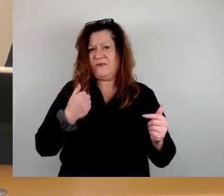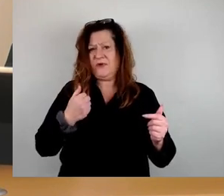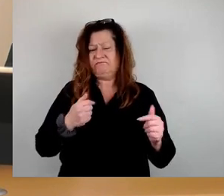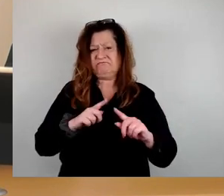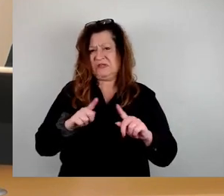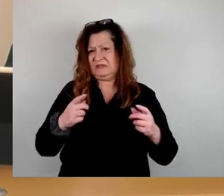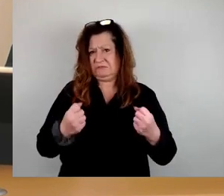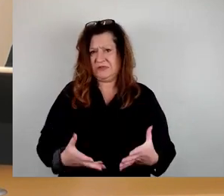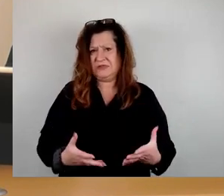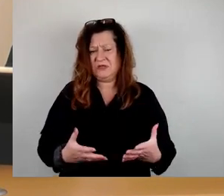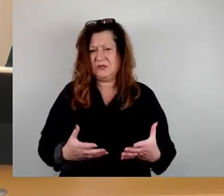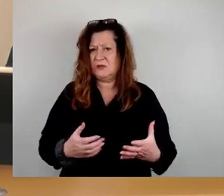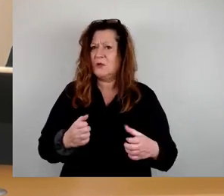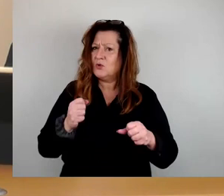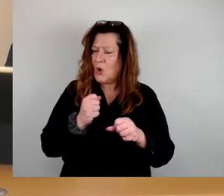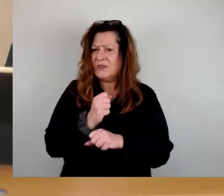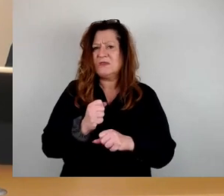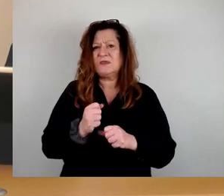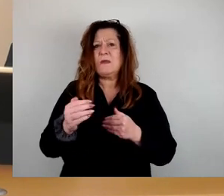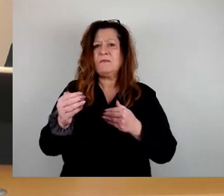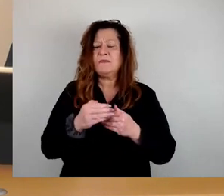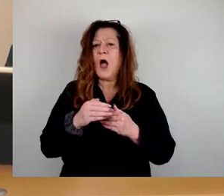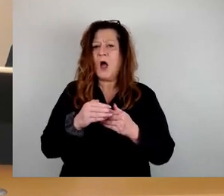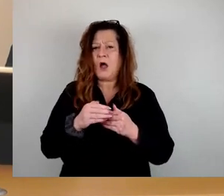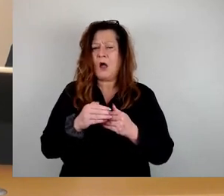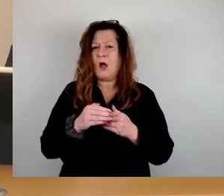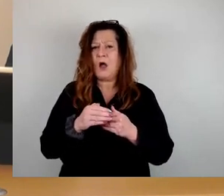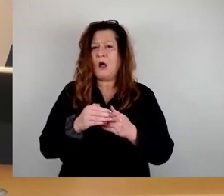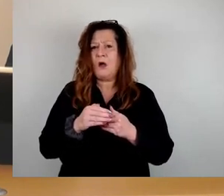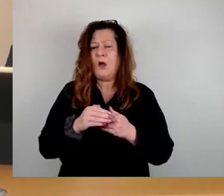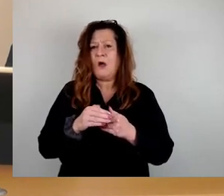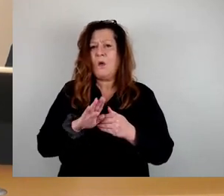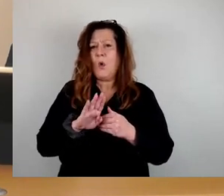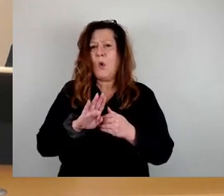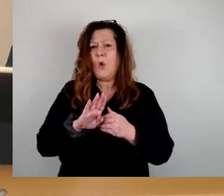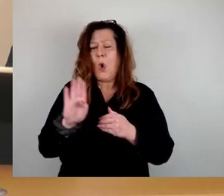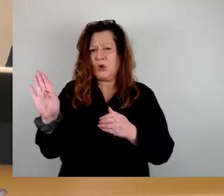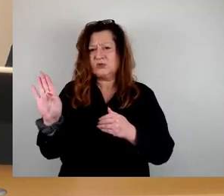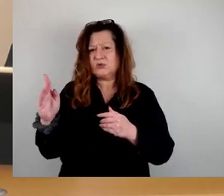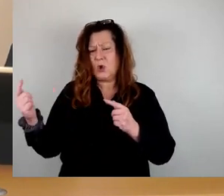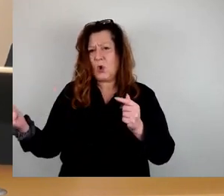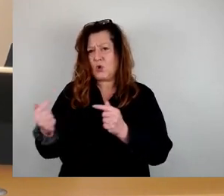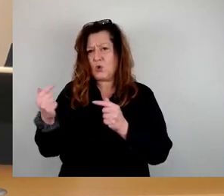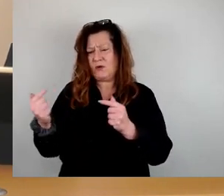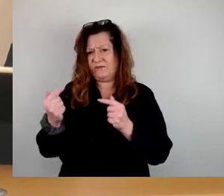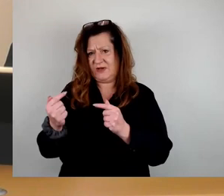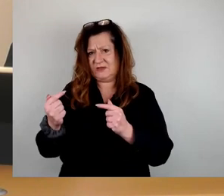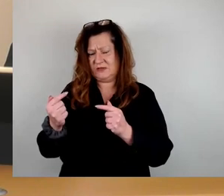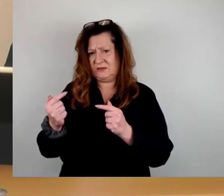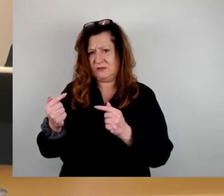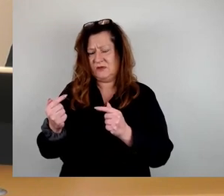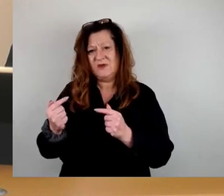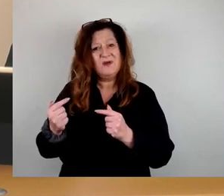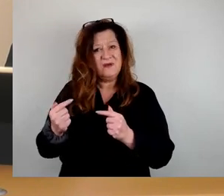eskalierten Ostkonflikt ausgelöst wurden. Ich bin der Überzeugung, dass dies kein Zufall, sondern das Ergebnis